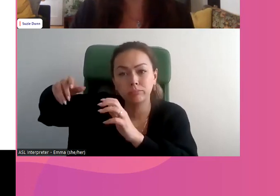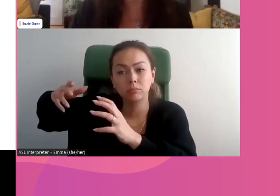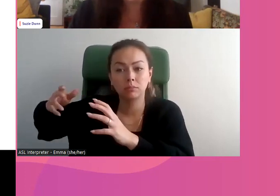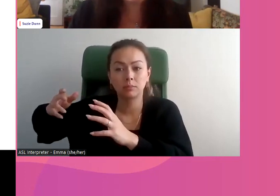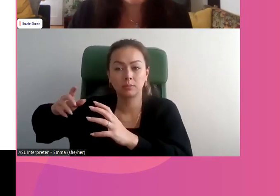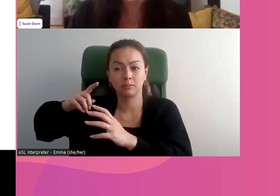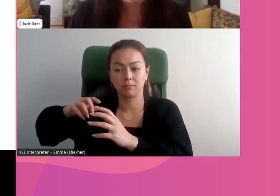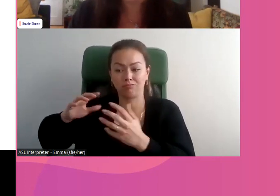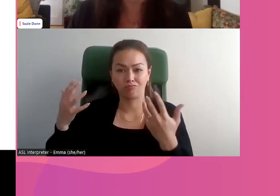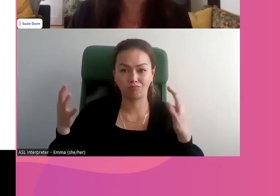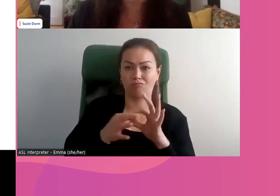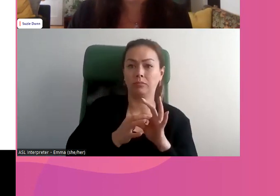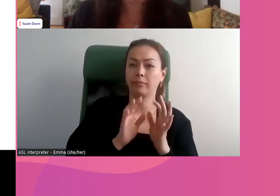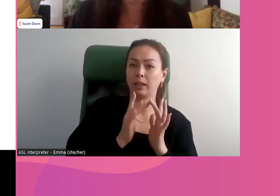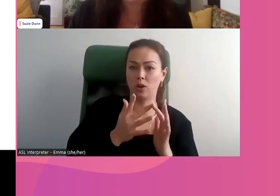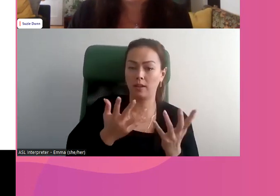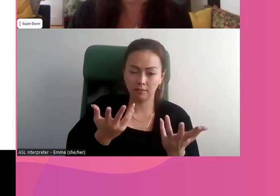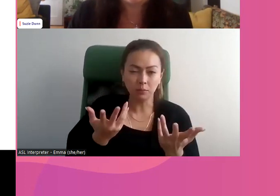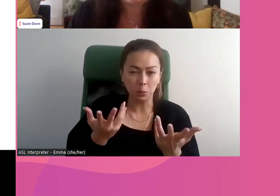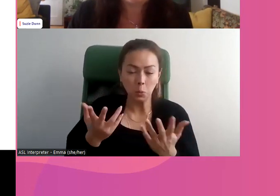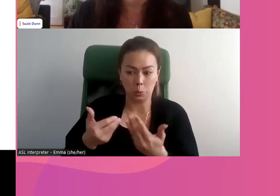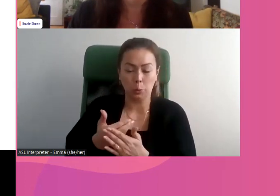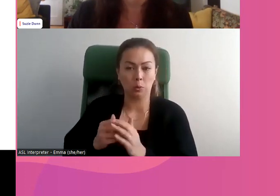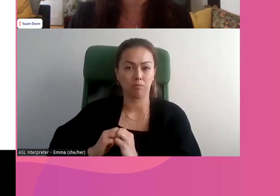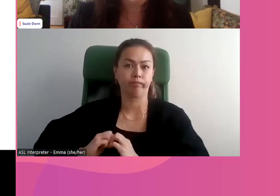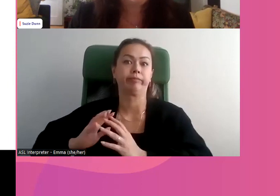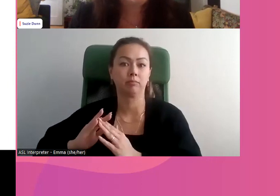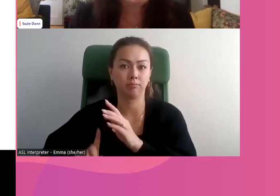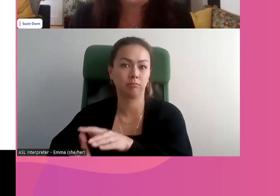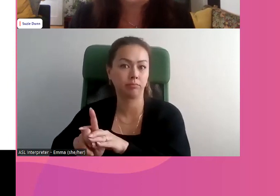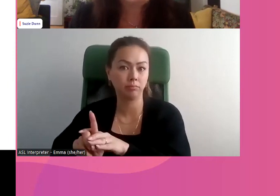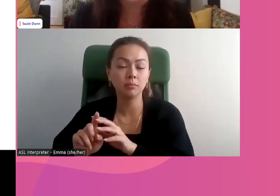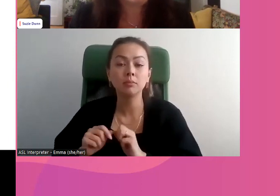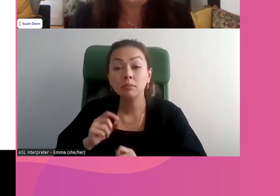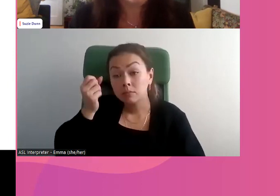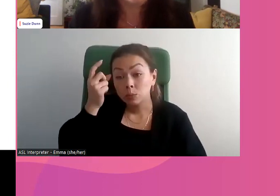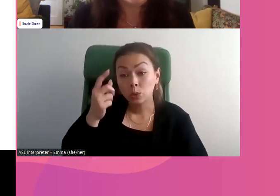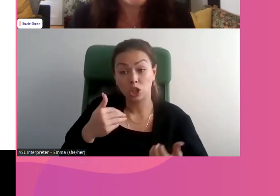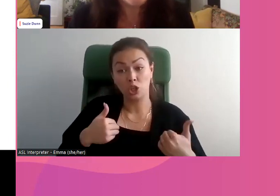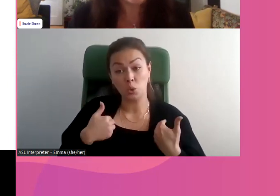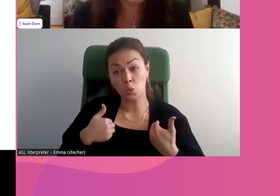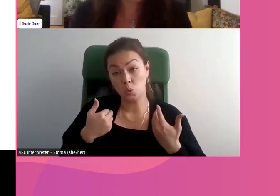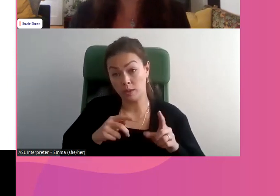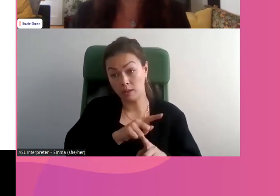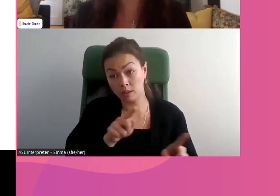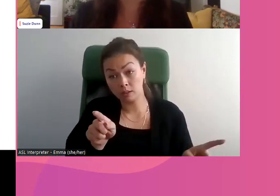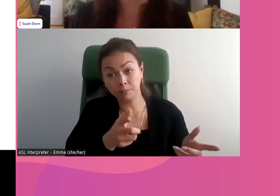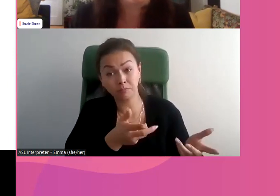en raison de l'Internet et en raison des caméras. Lorsque nous parlons aux jeunes de ces lois,